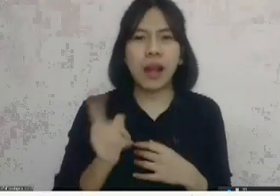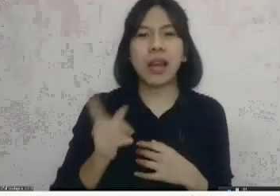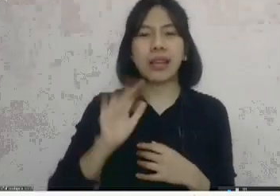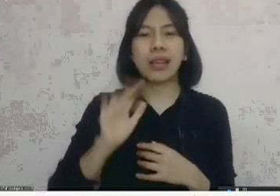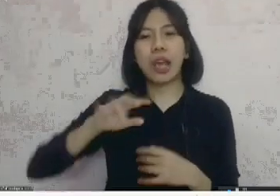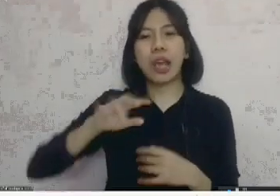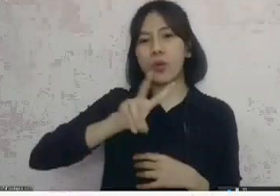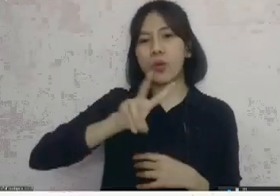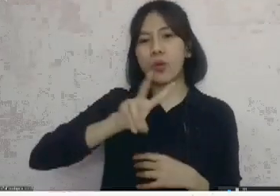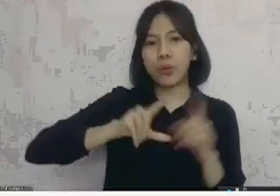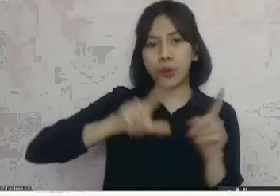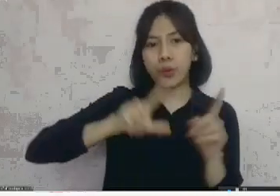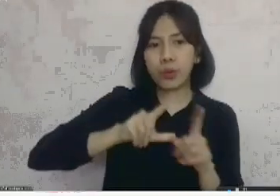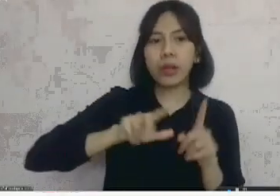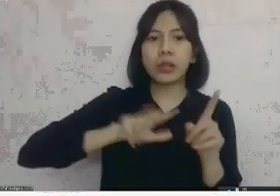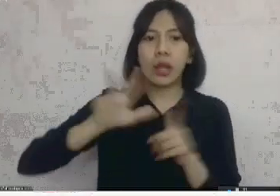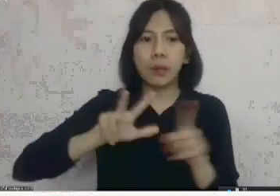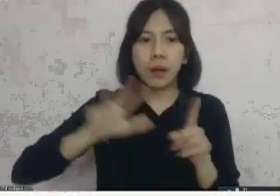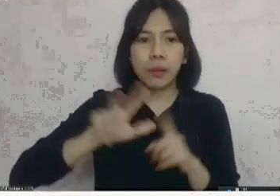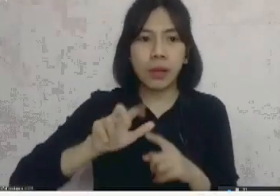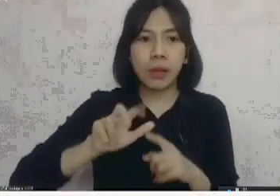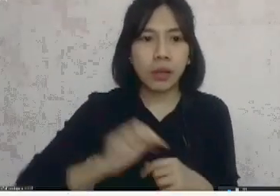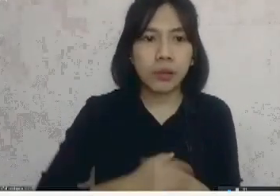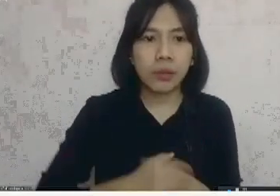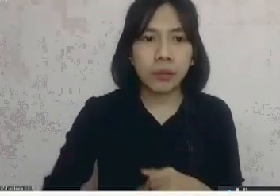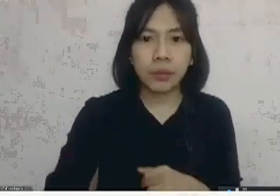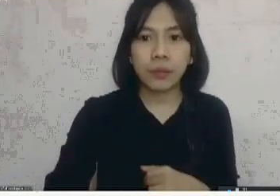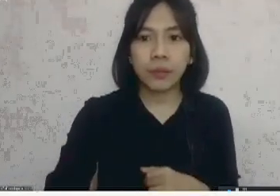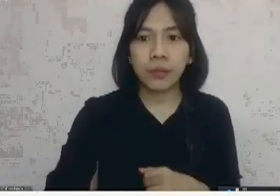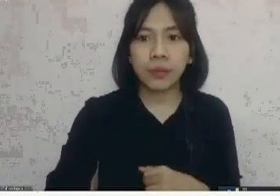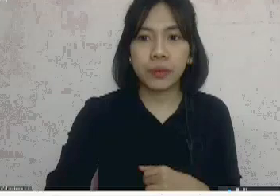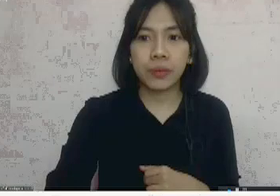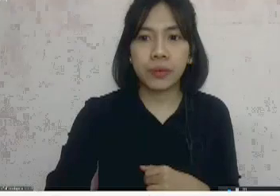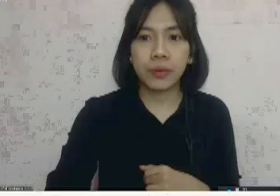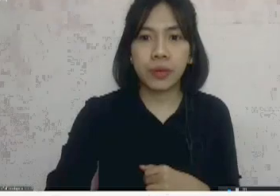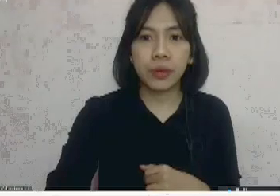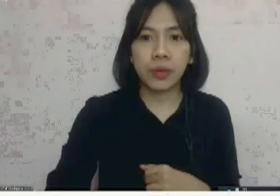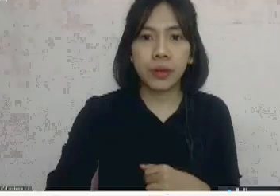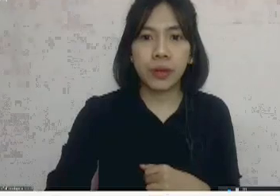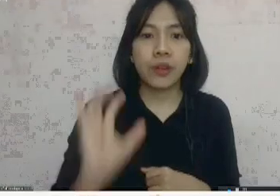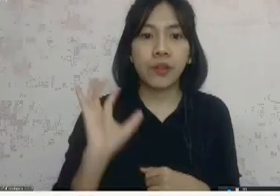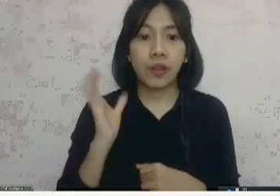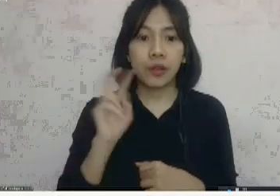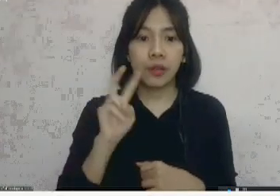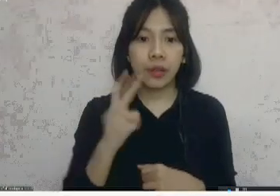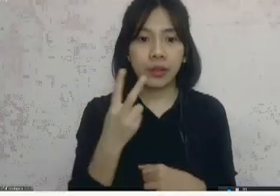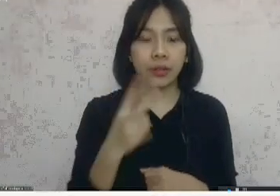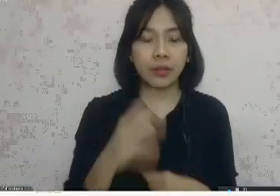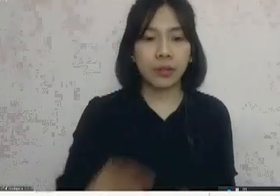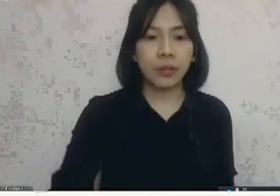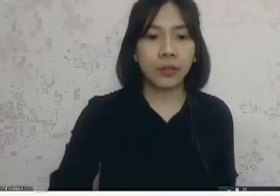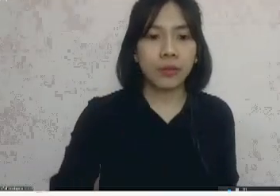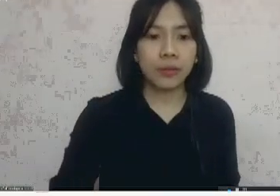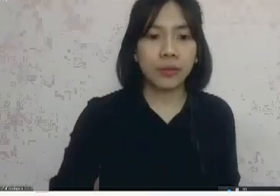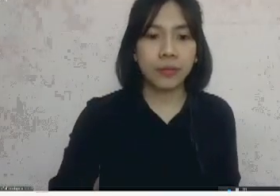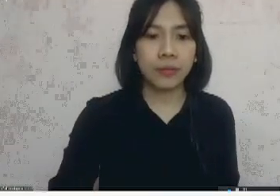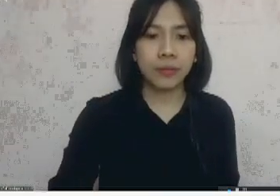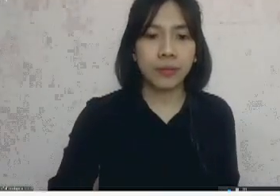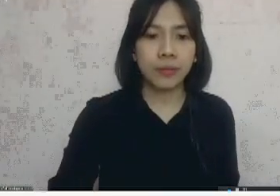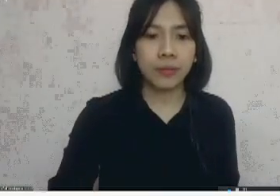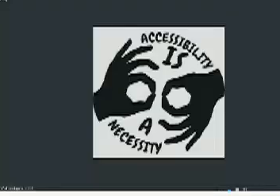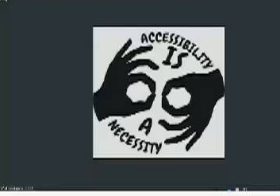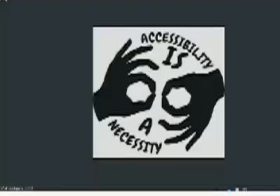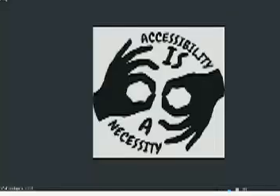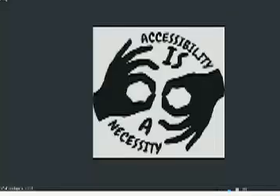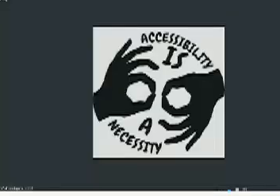2019 dari pengalaman teman-teman yang saya temui juga di grup baik di Facebook itu juga ada grup Facebook juga dan